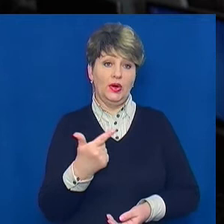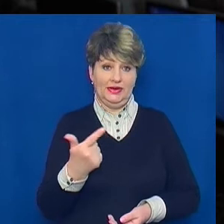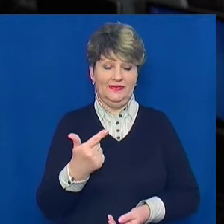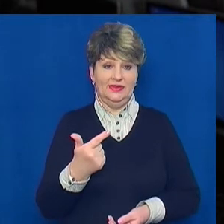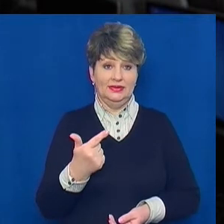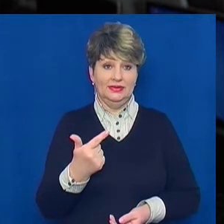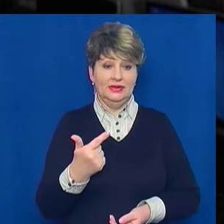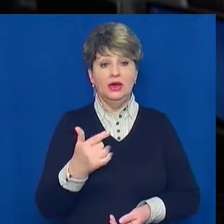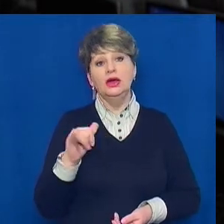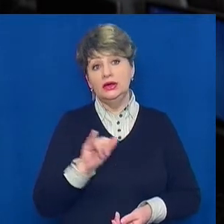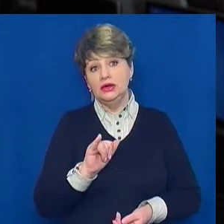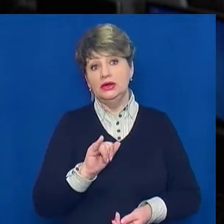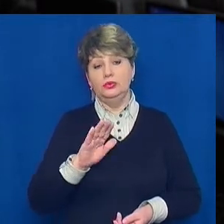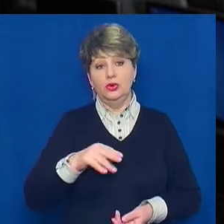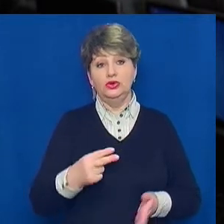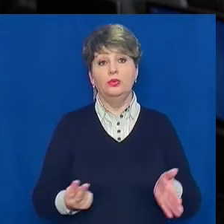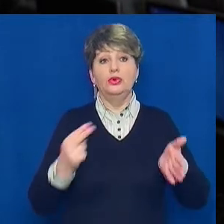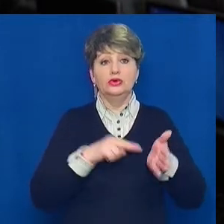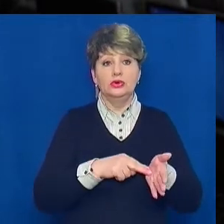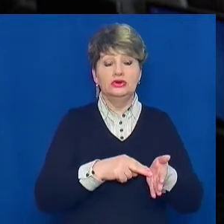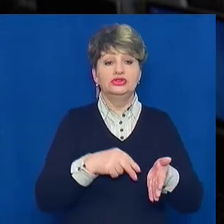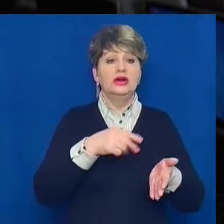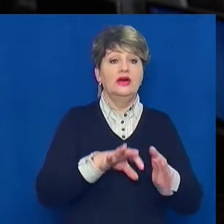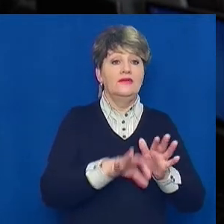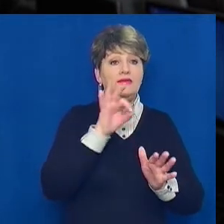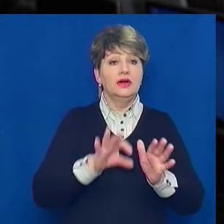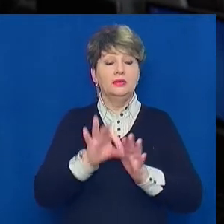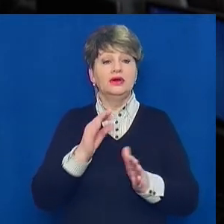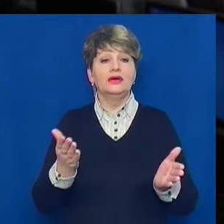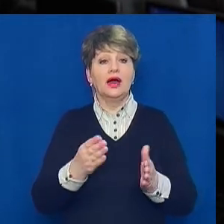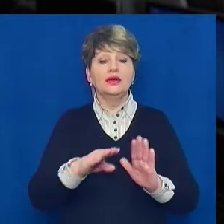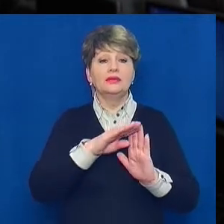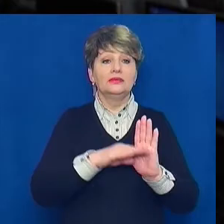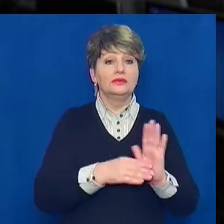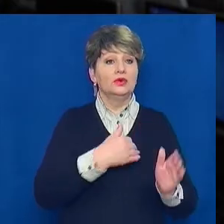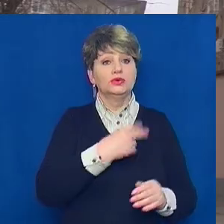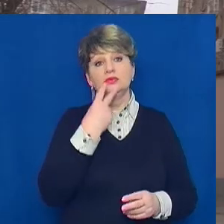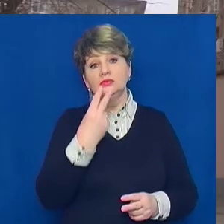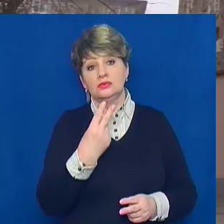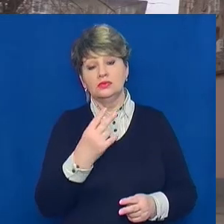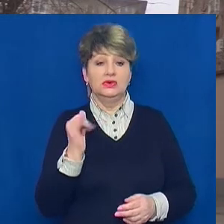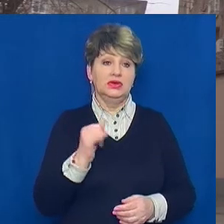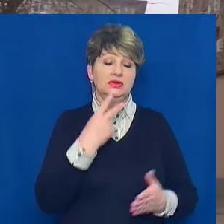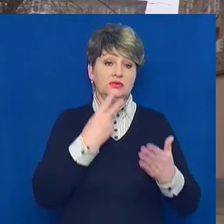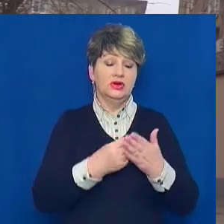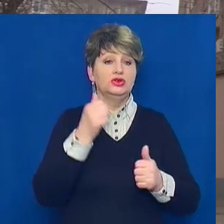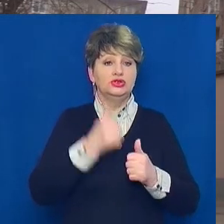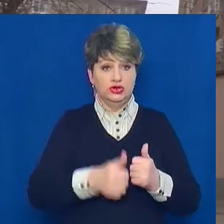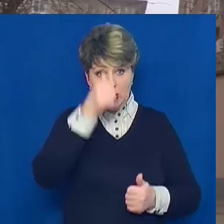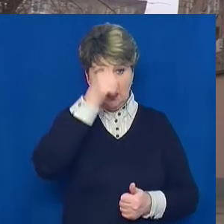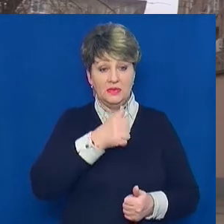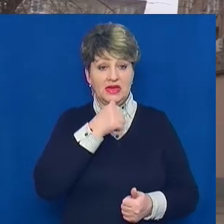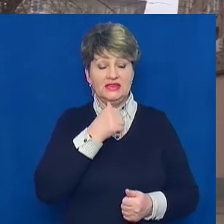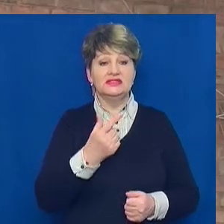І потім підключитися, вибрати свій пакет каналів, які йому хочеться дивитися глядачу, і дивитися. Щомісячна абонентська плата,